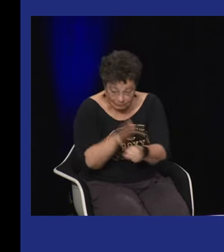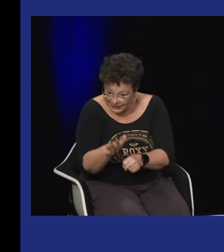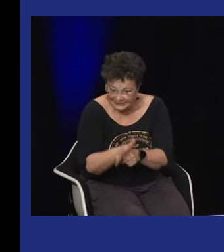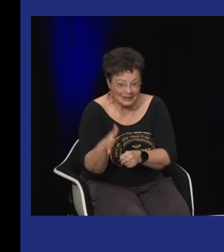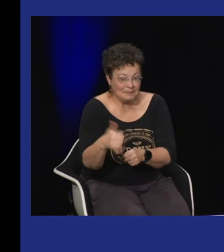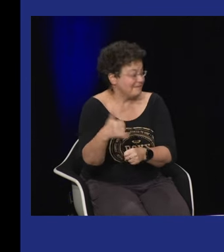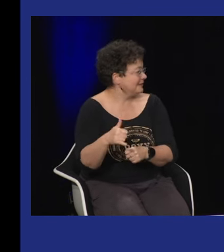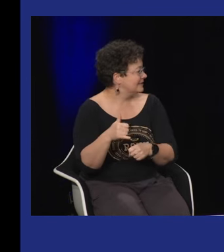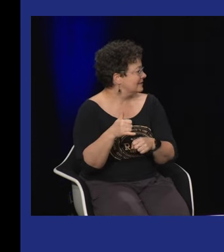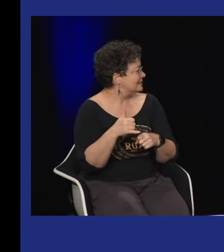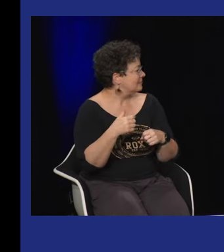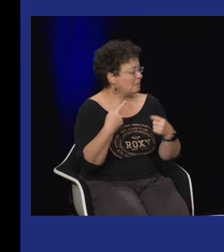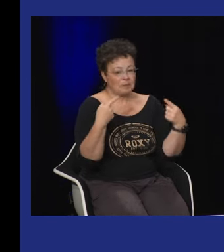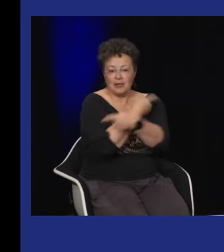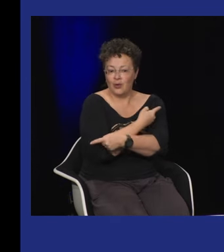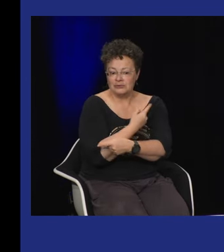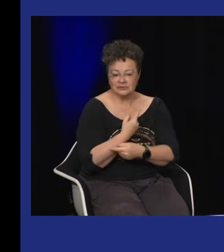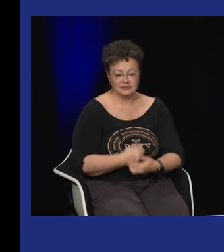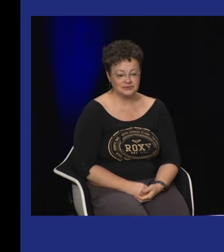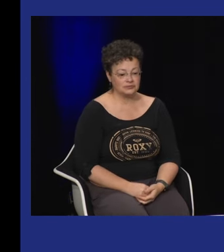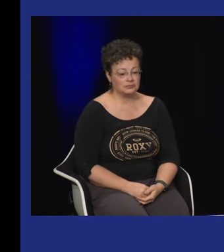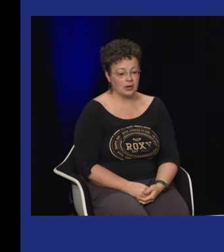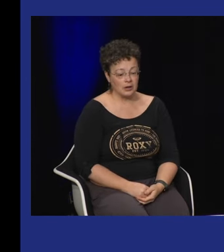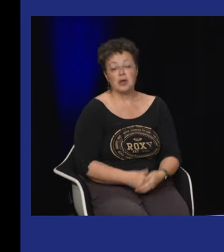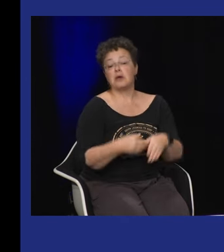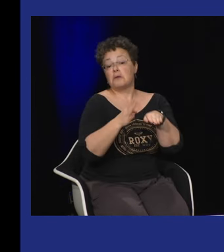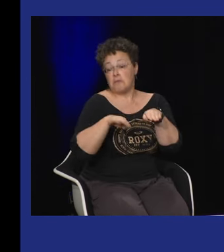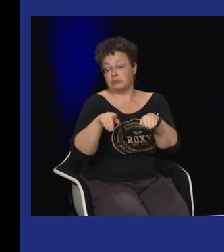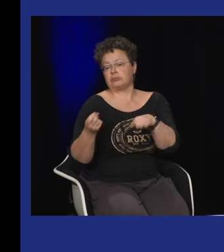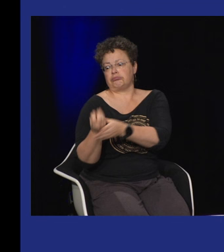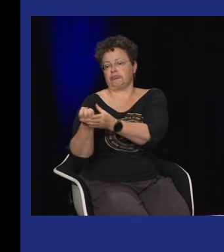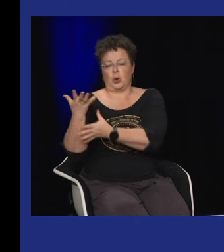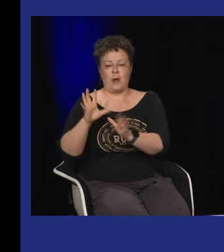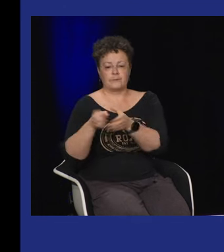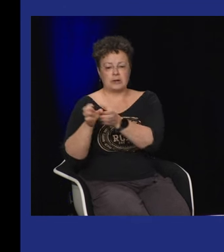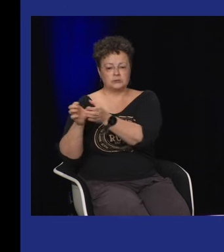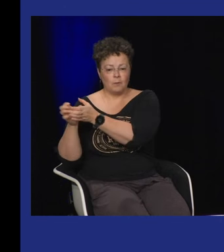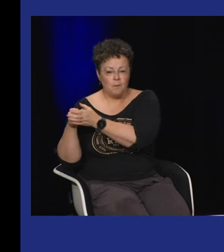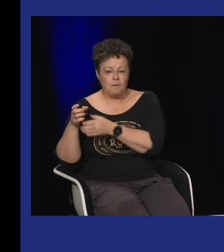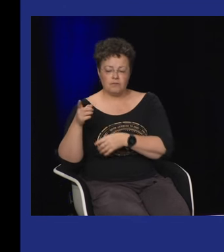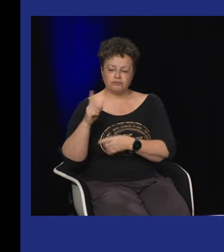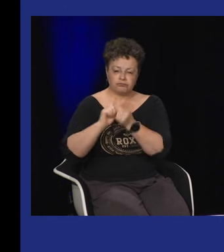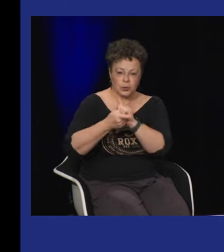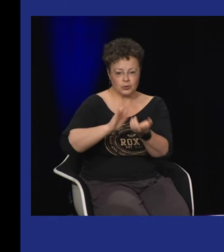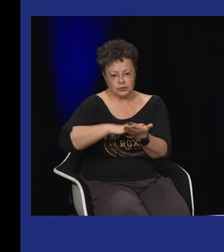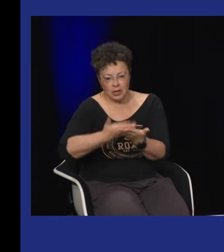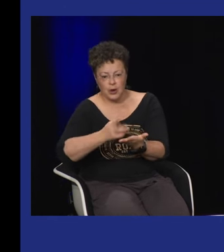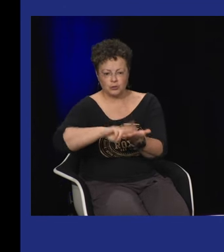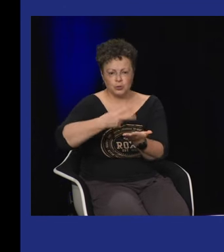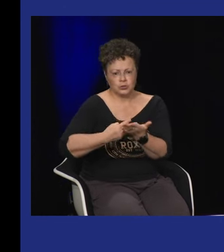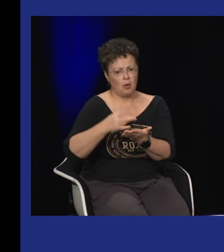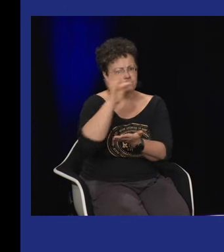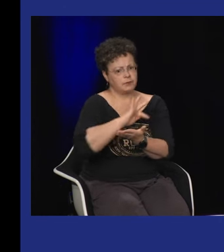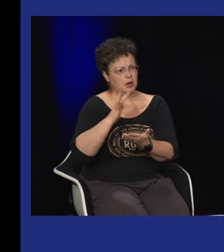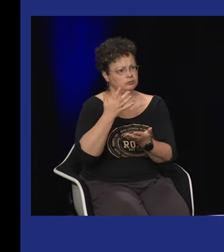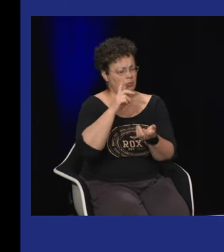aussi du statut du manque de visibilité de la reconnaissance du statut des artistes sourds voilà après il y a aussi plein de formations qui ont été